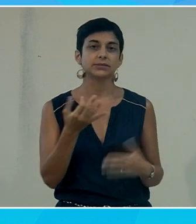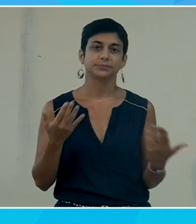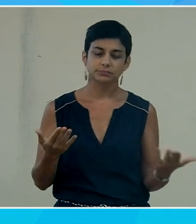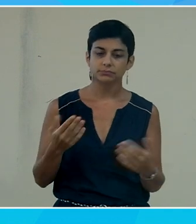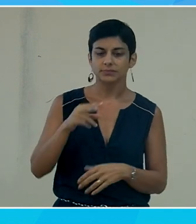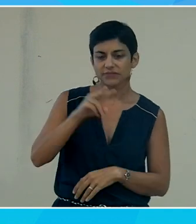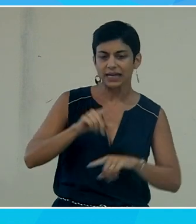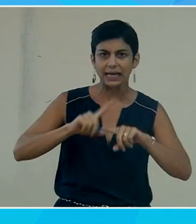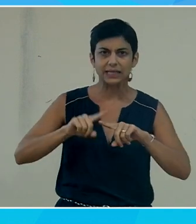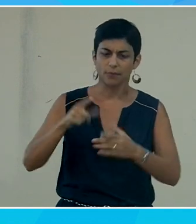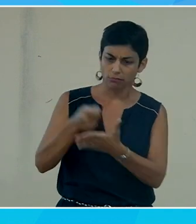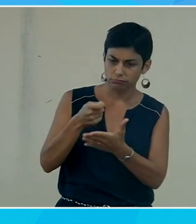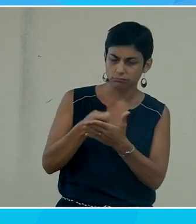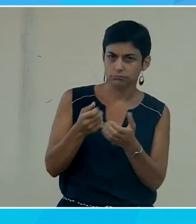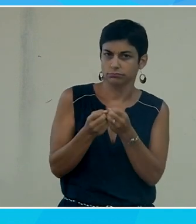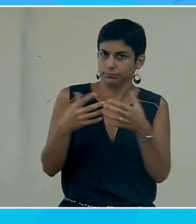massifs